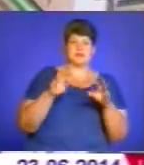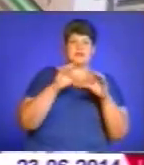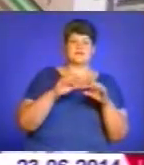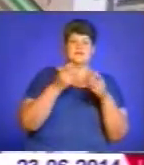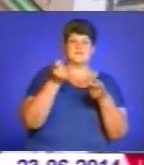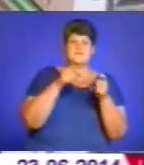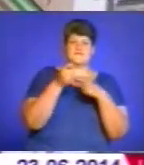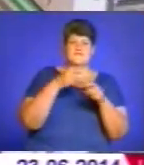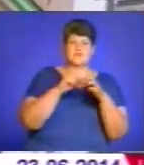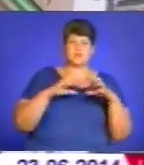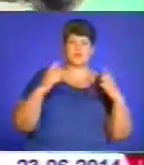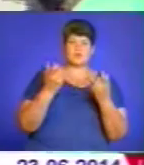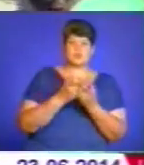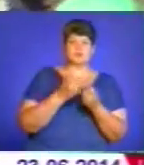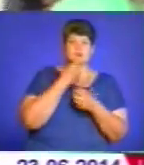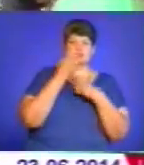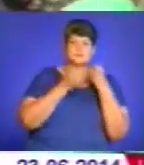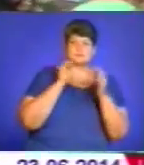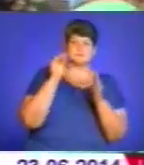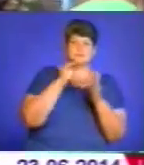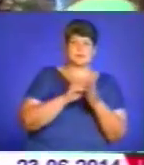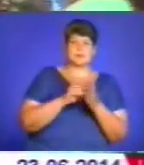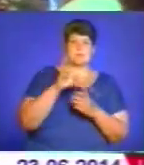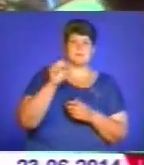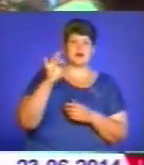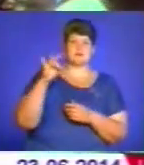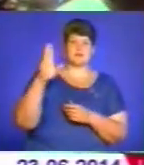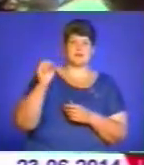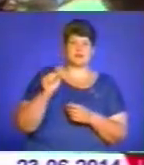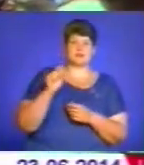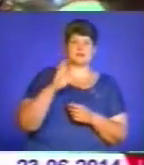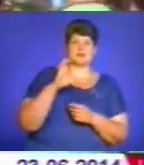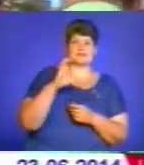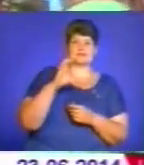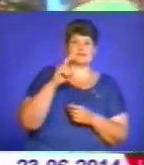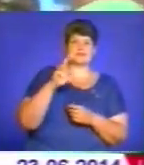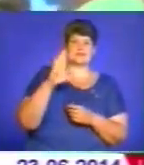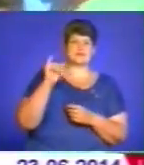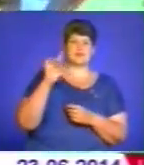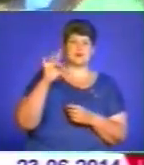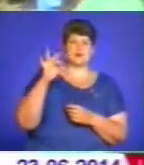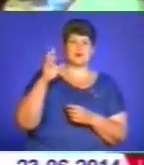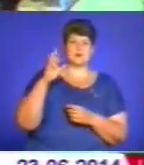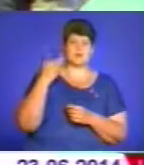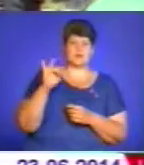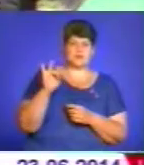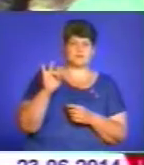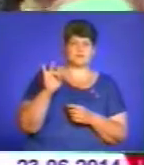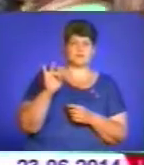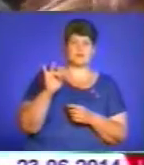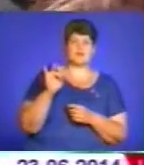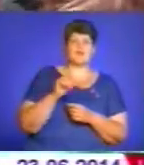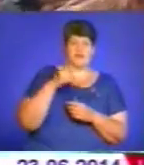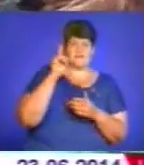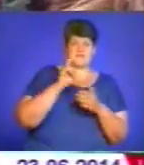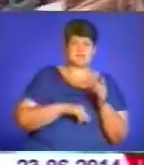вплітають лікарські трави. Бар віночок, звір обій і третє забуло. Вірити, що віночки,